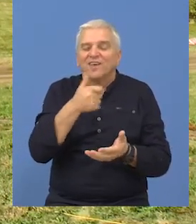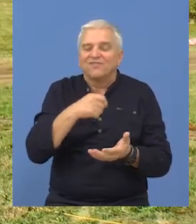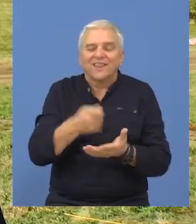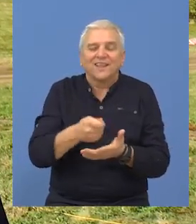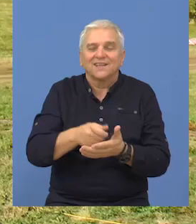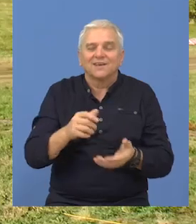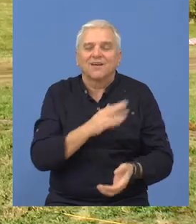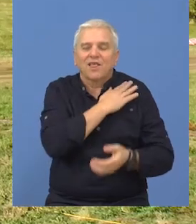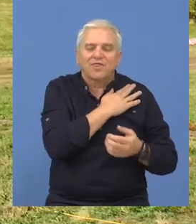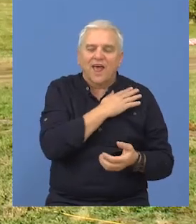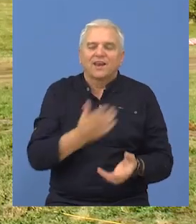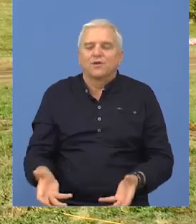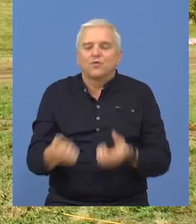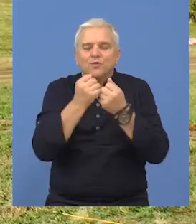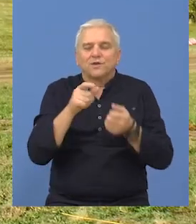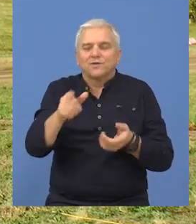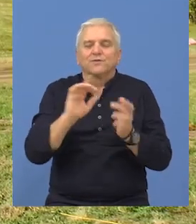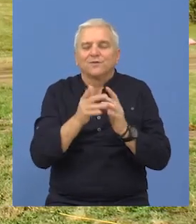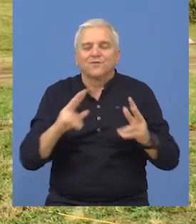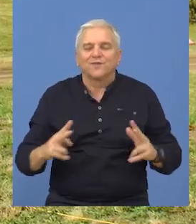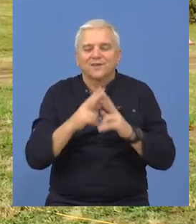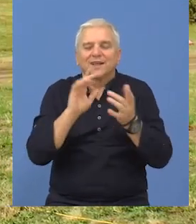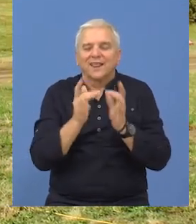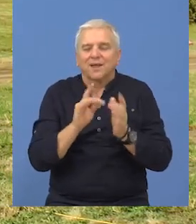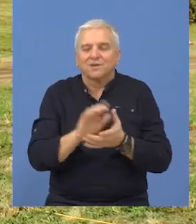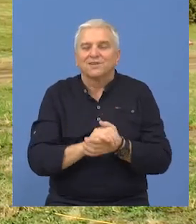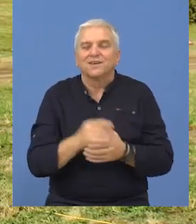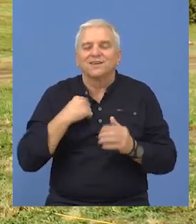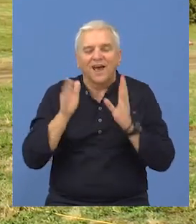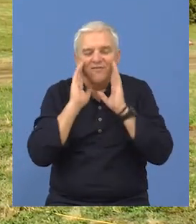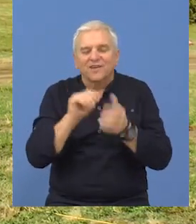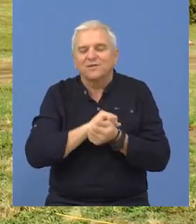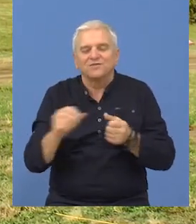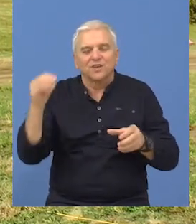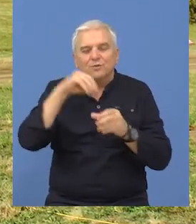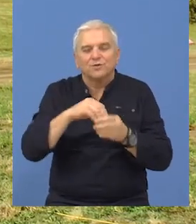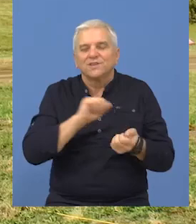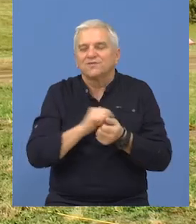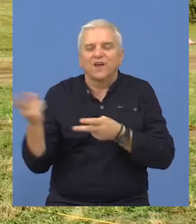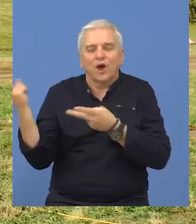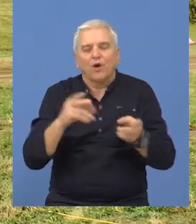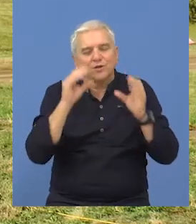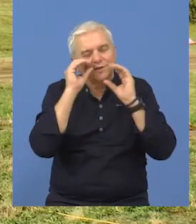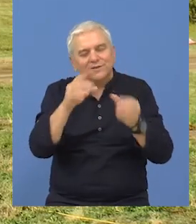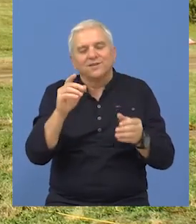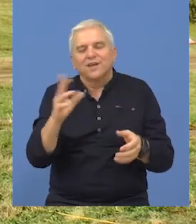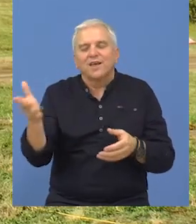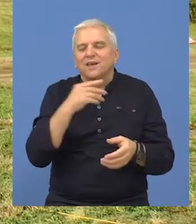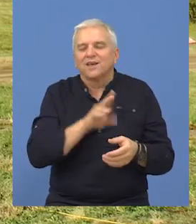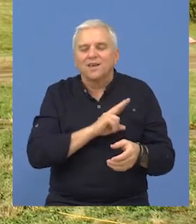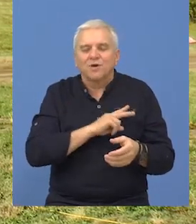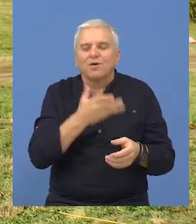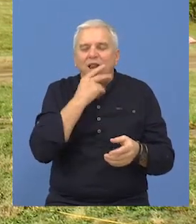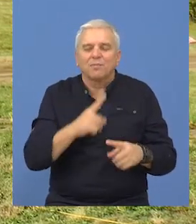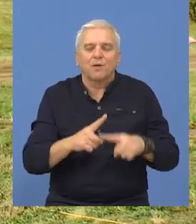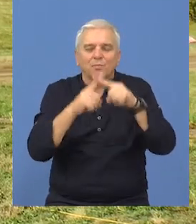finansijski izneli ovakvu autokros trku i verujem da i svi učesnici i svi posetioci zaista će poneti